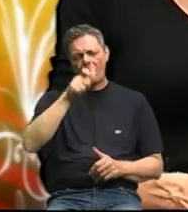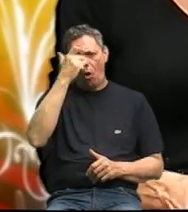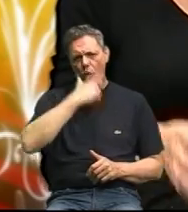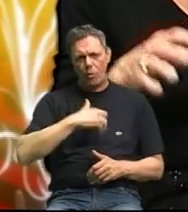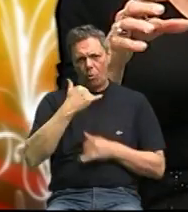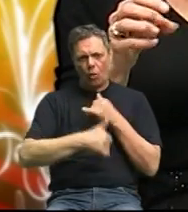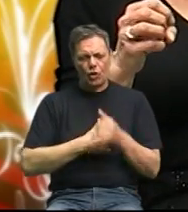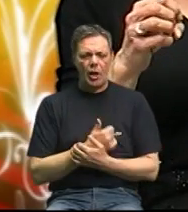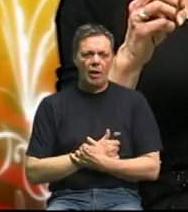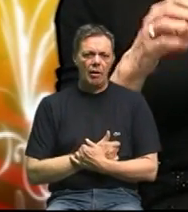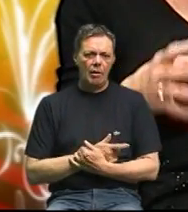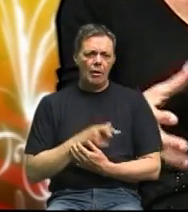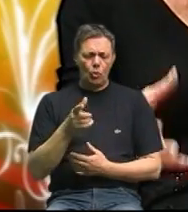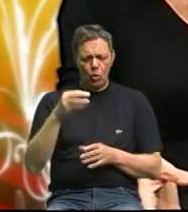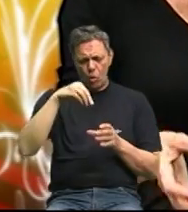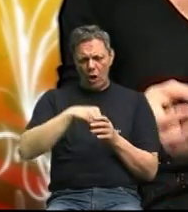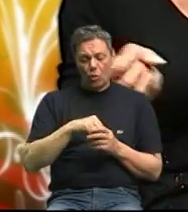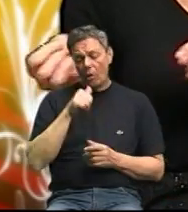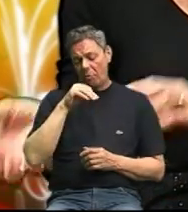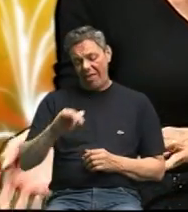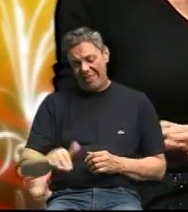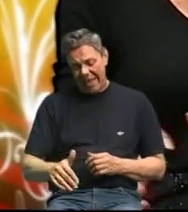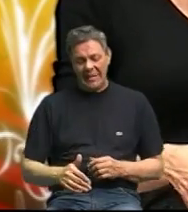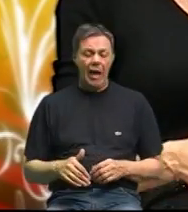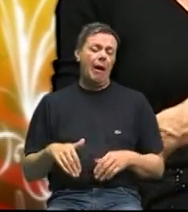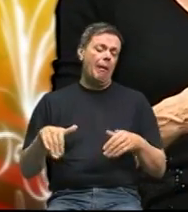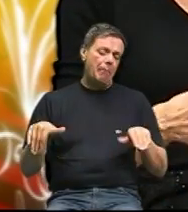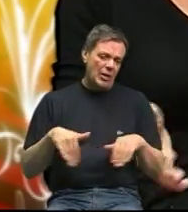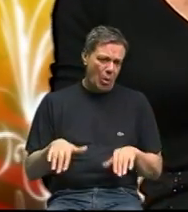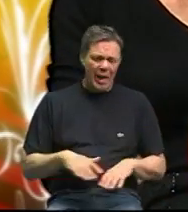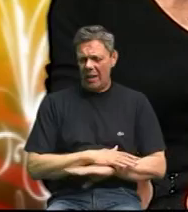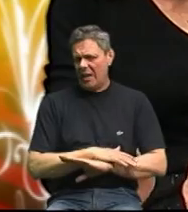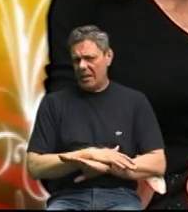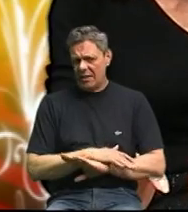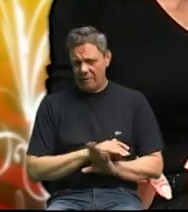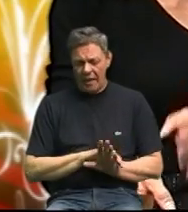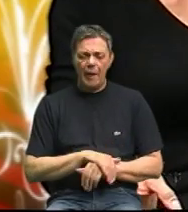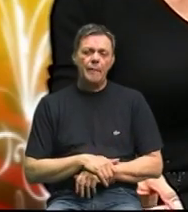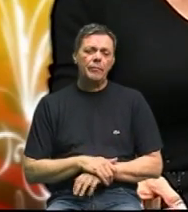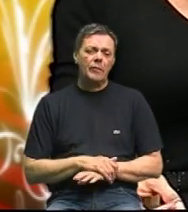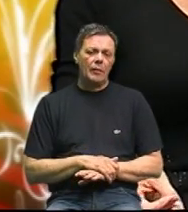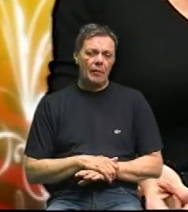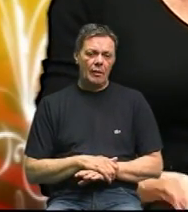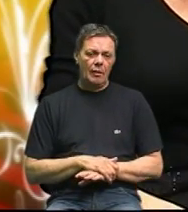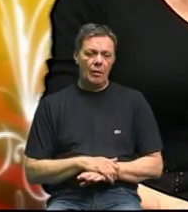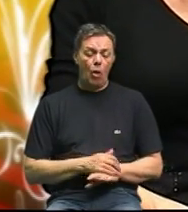godišnje u tomu zaračunaní male dieca i penzionere zo 6 kg na 88 to